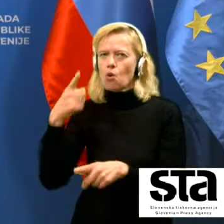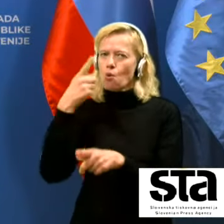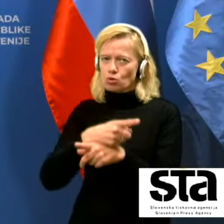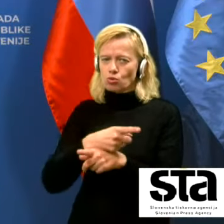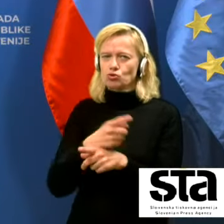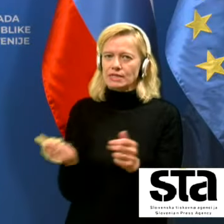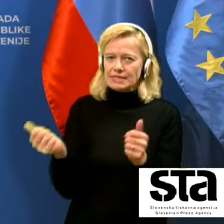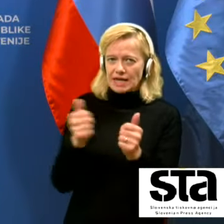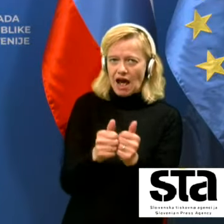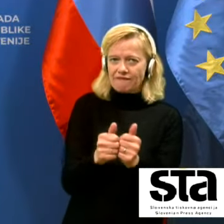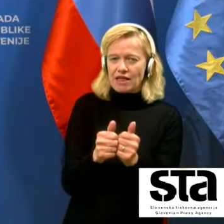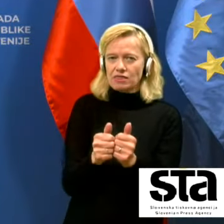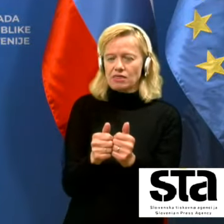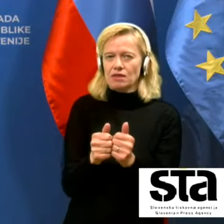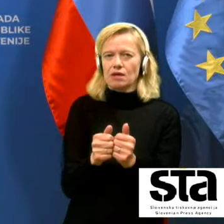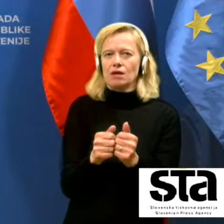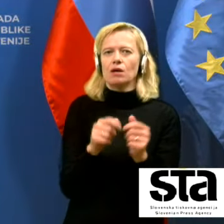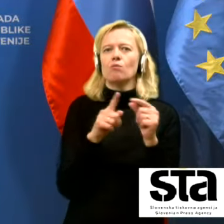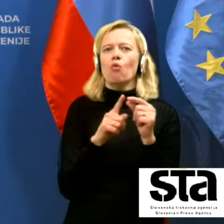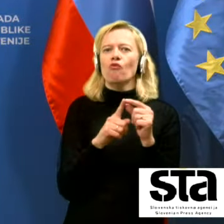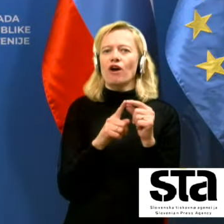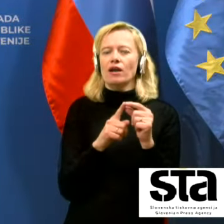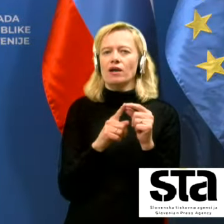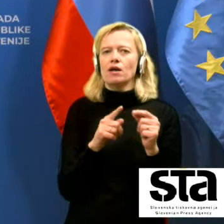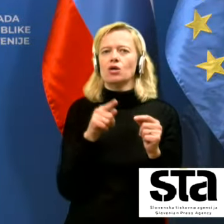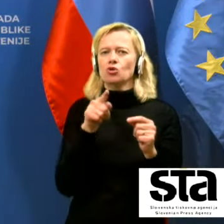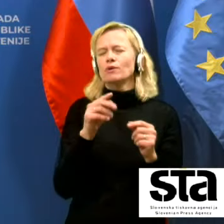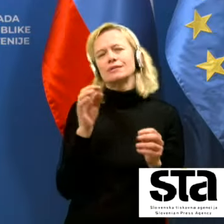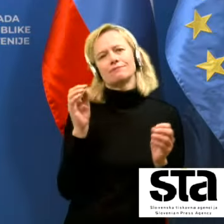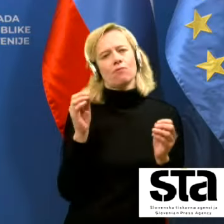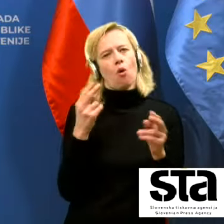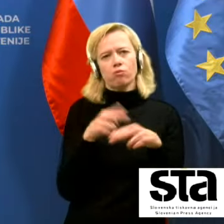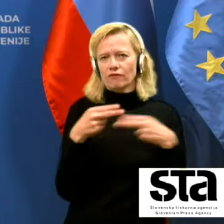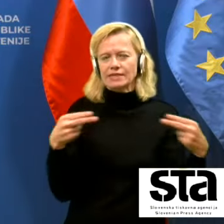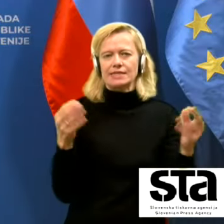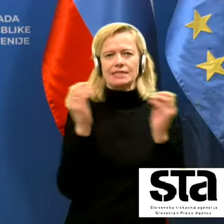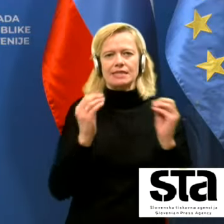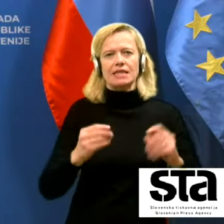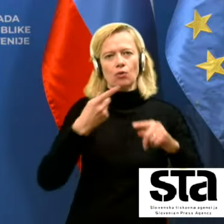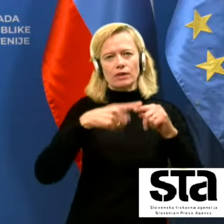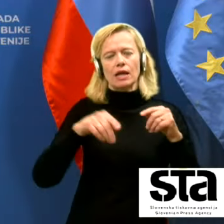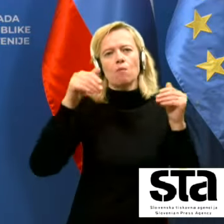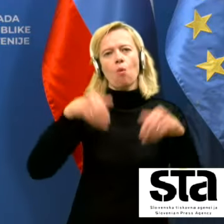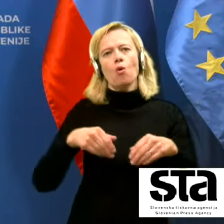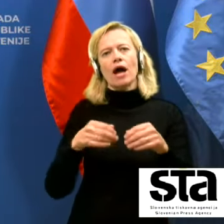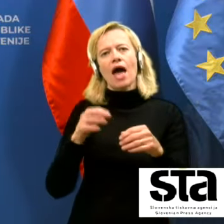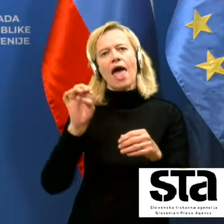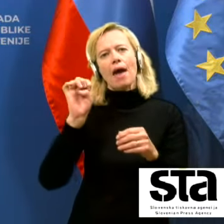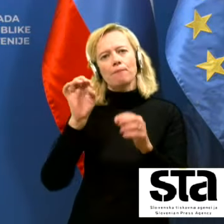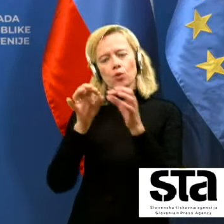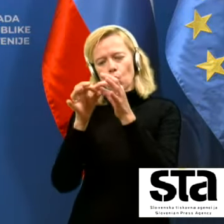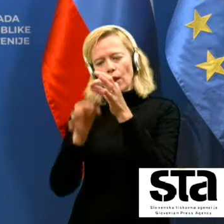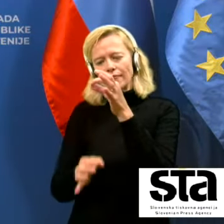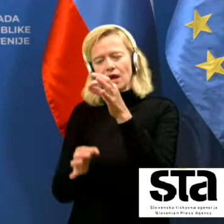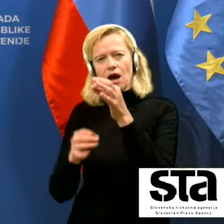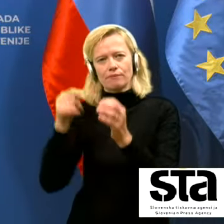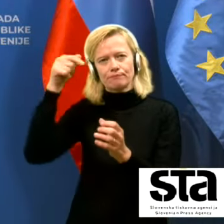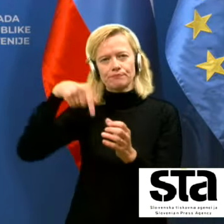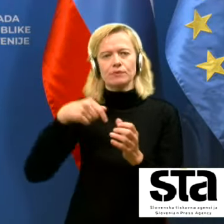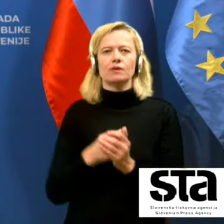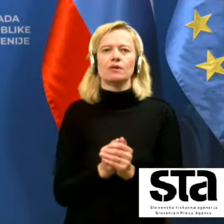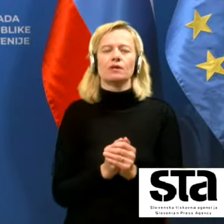pufer zraven, to je pač obvezan sestavni del, ki more v jih provedi biti in čim je v postopek